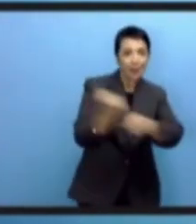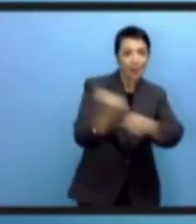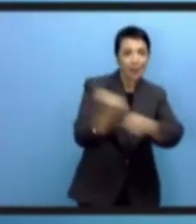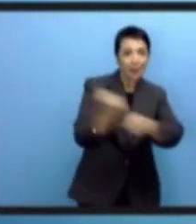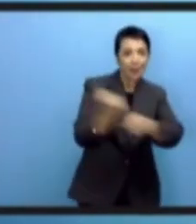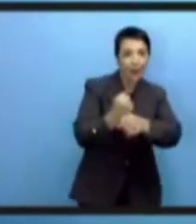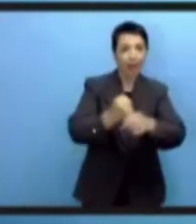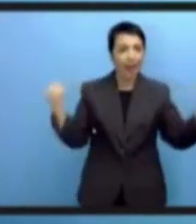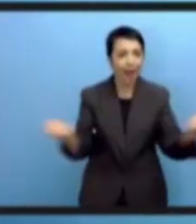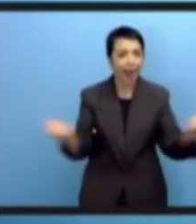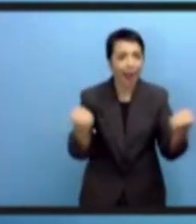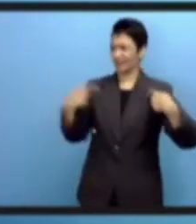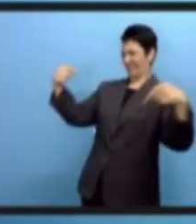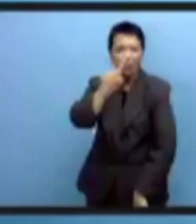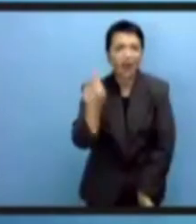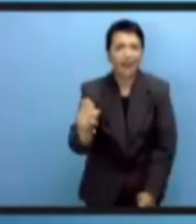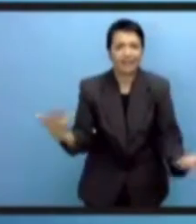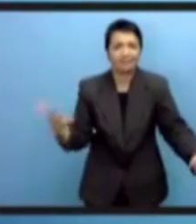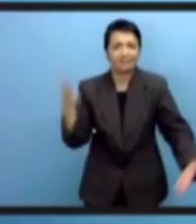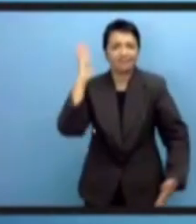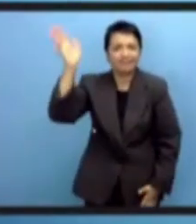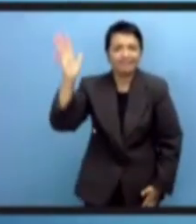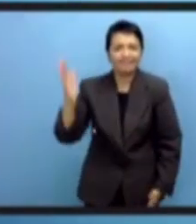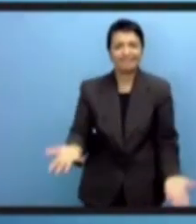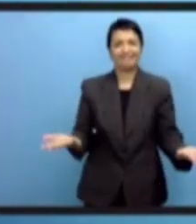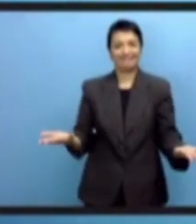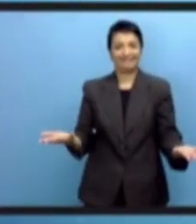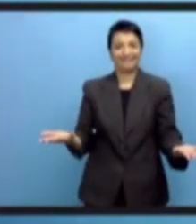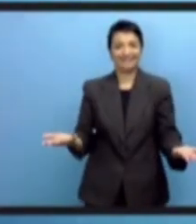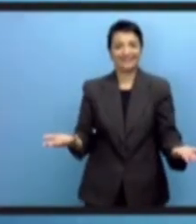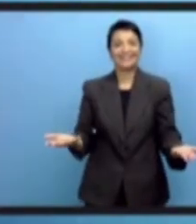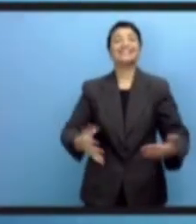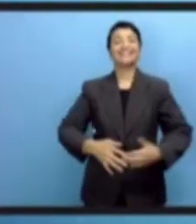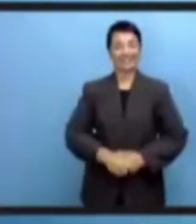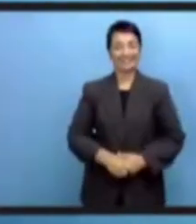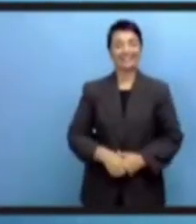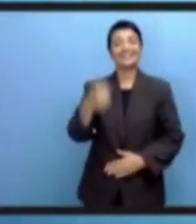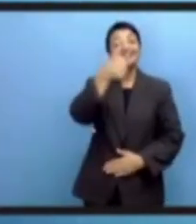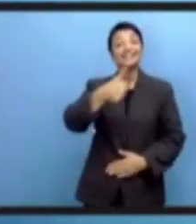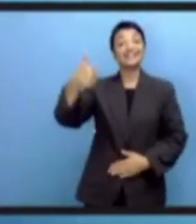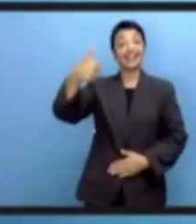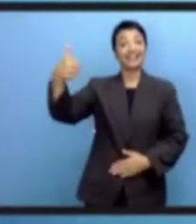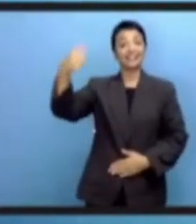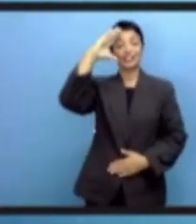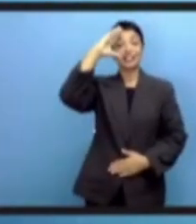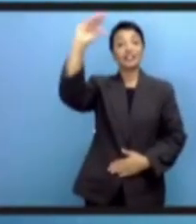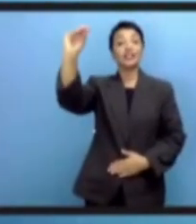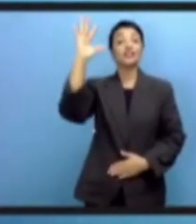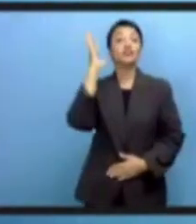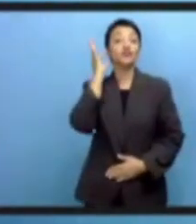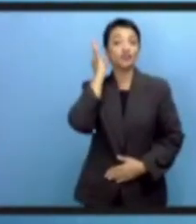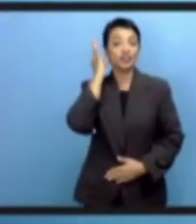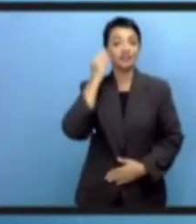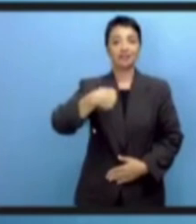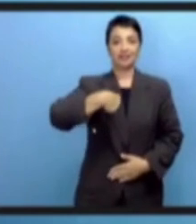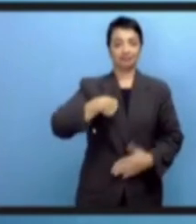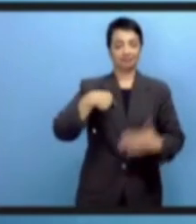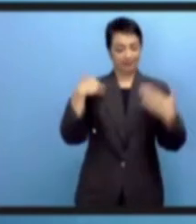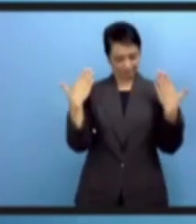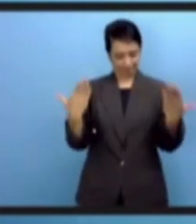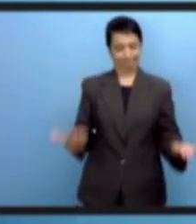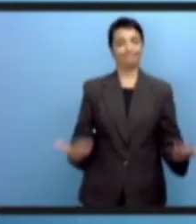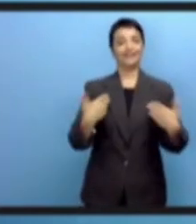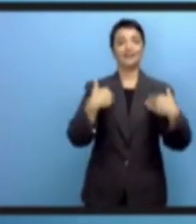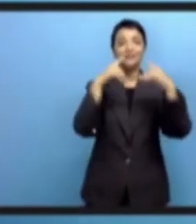А вот Винсерф сейчас так все хорошо сказал, что нужно уже закатать просто рукава и приступить к работе. Так что я еще